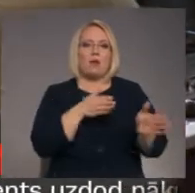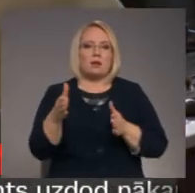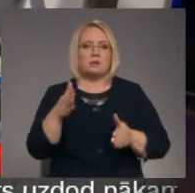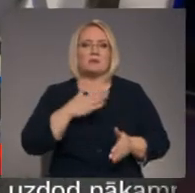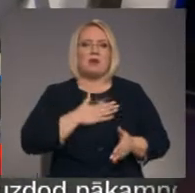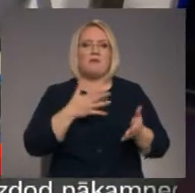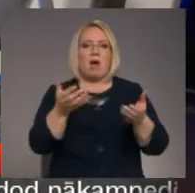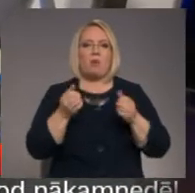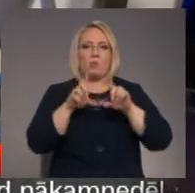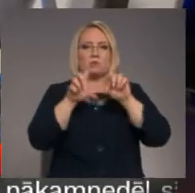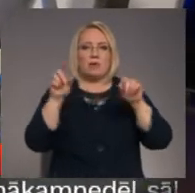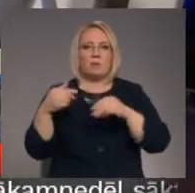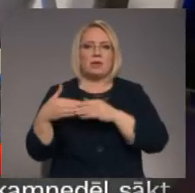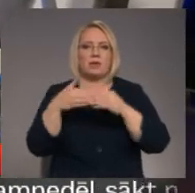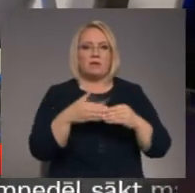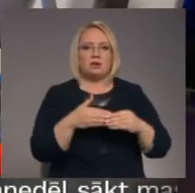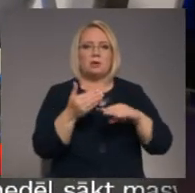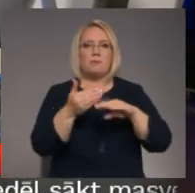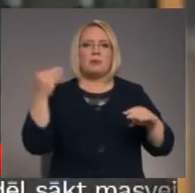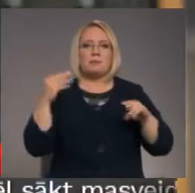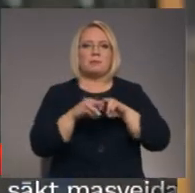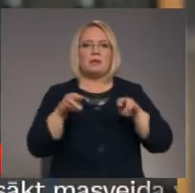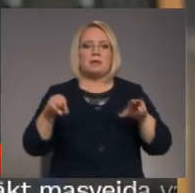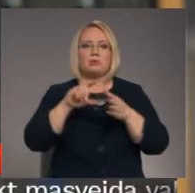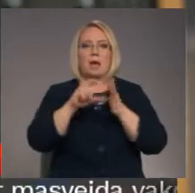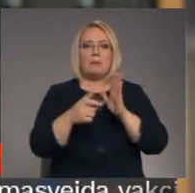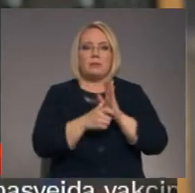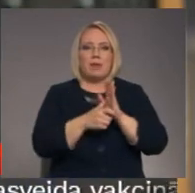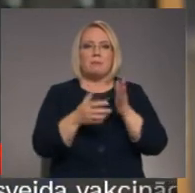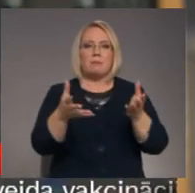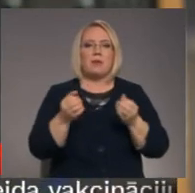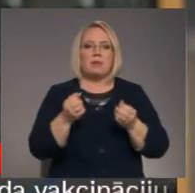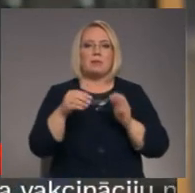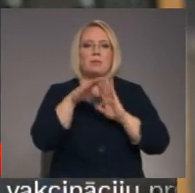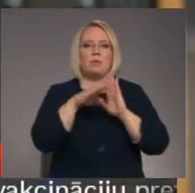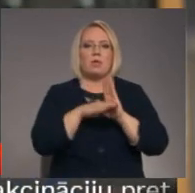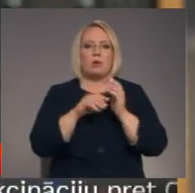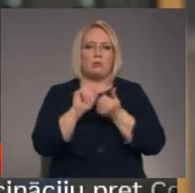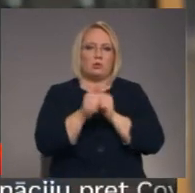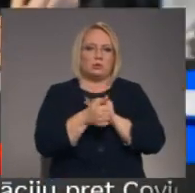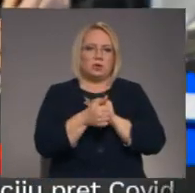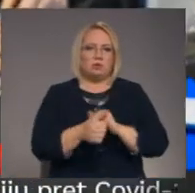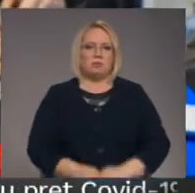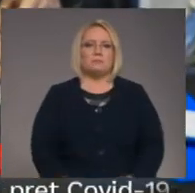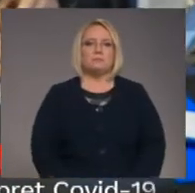ieviesuši jau pirms ministru kabinetu pieņemtajiem noteikuma grozījumiem. Vairāk Latvijas mātoujotieji.